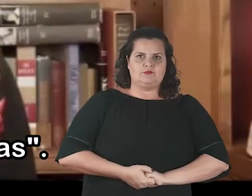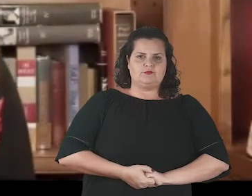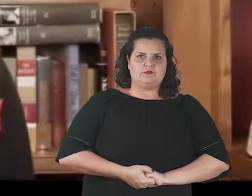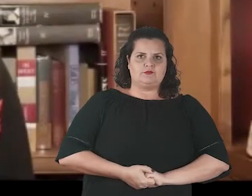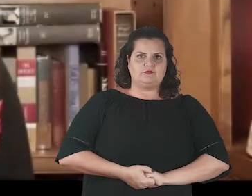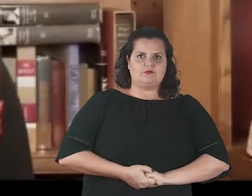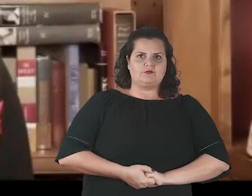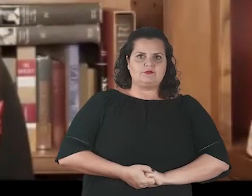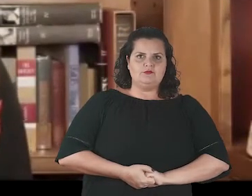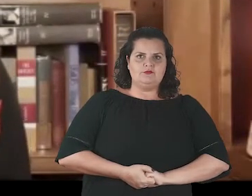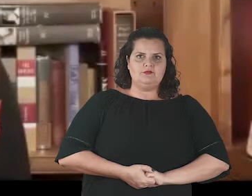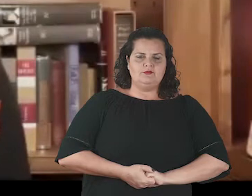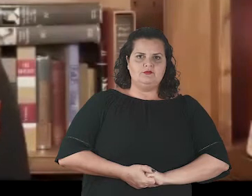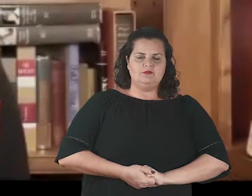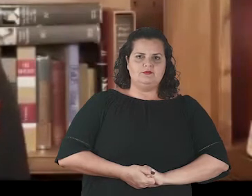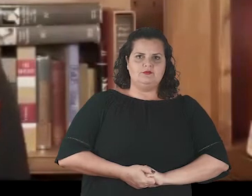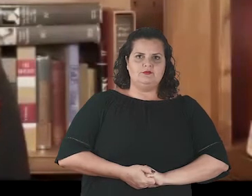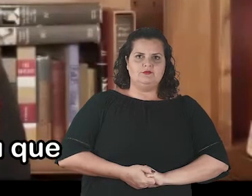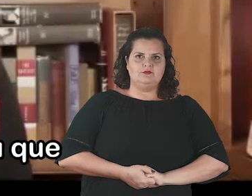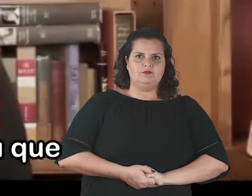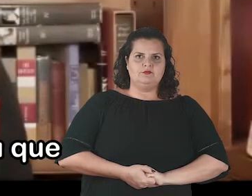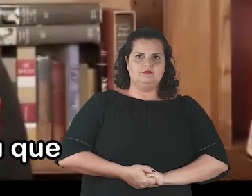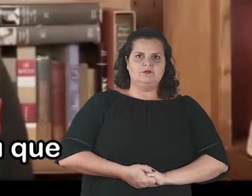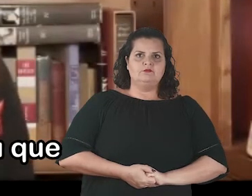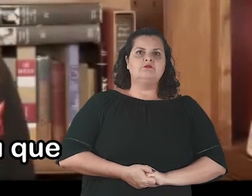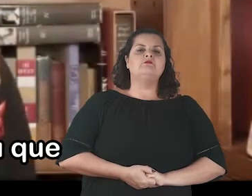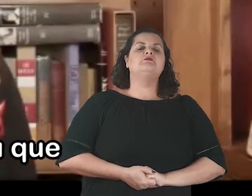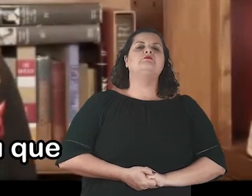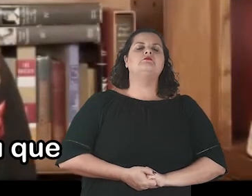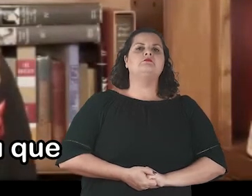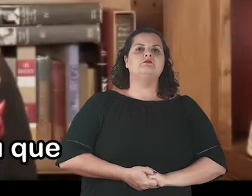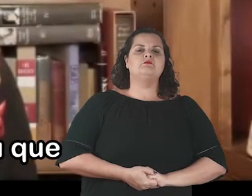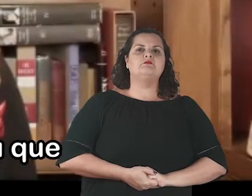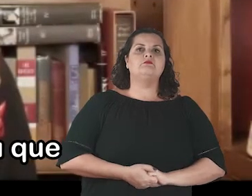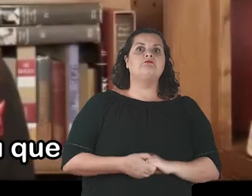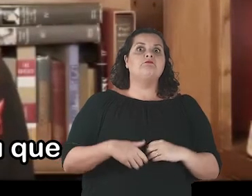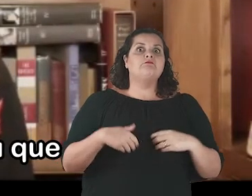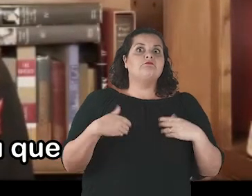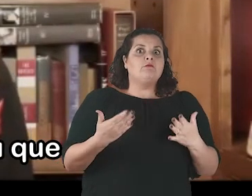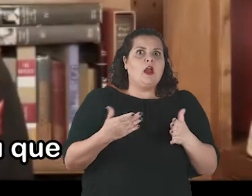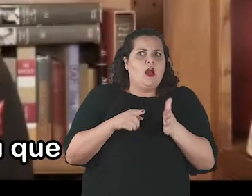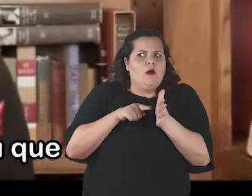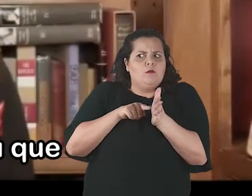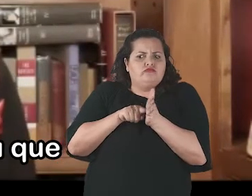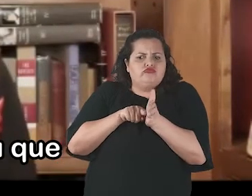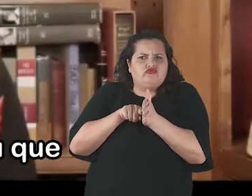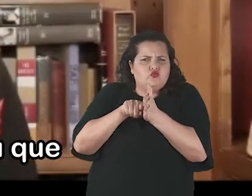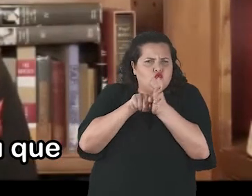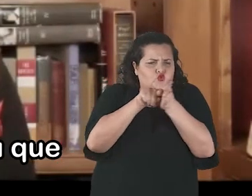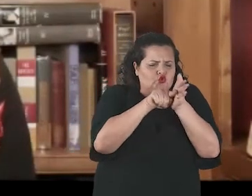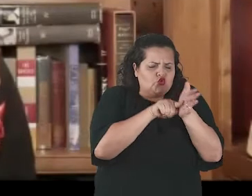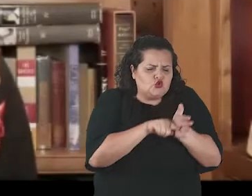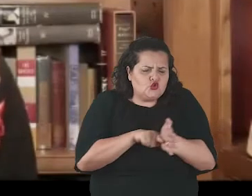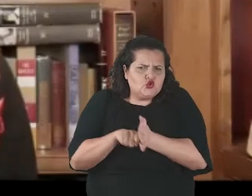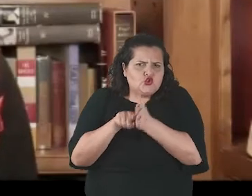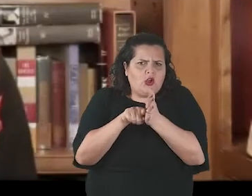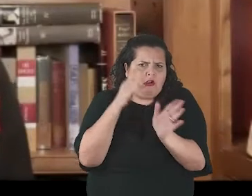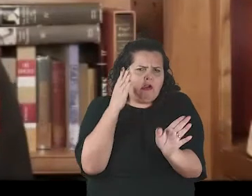children, unquote. The state's investigation revealed that, quote,